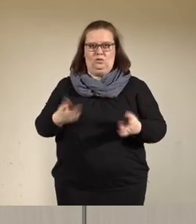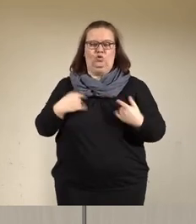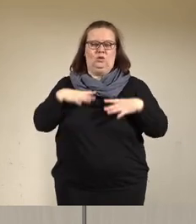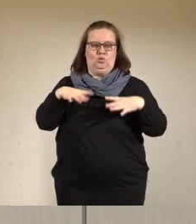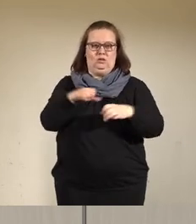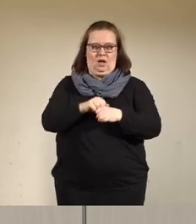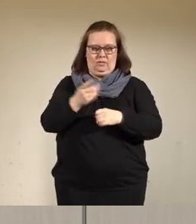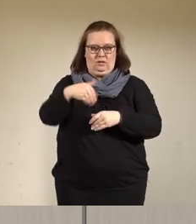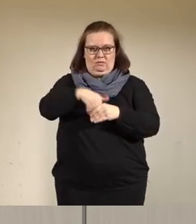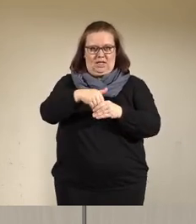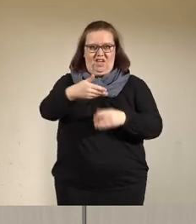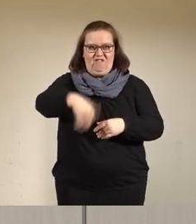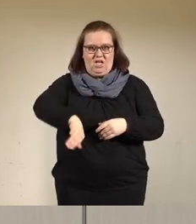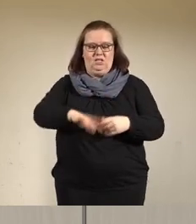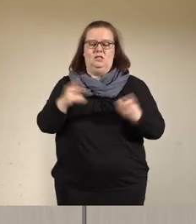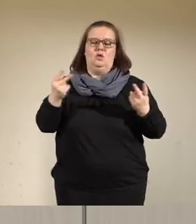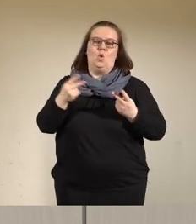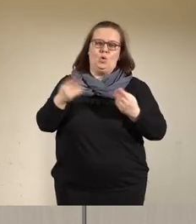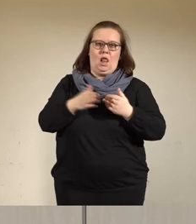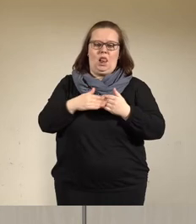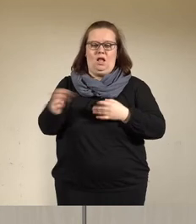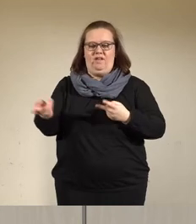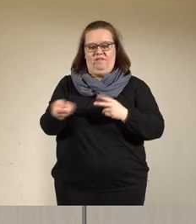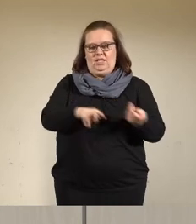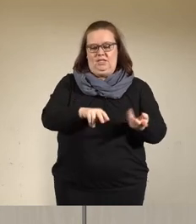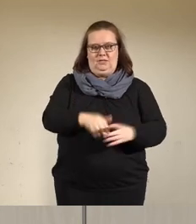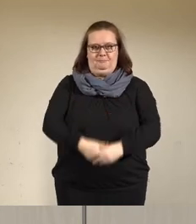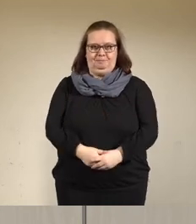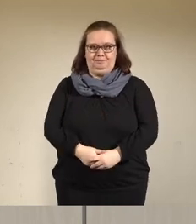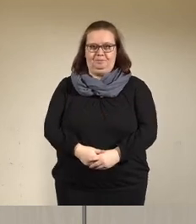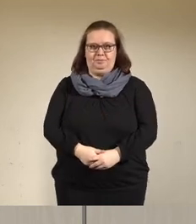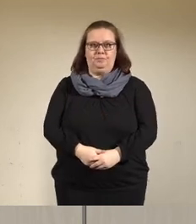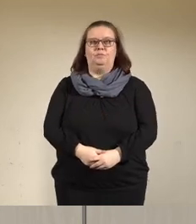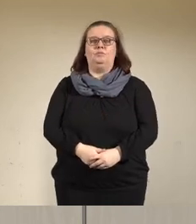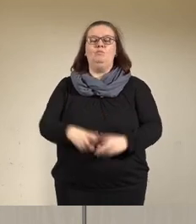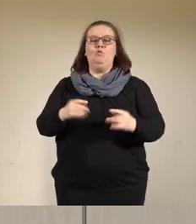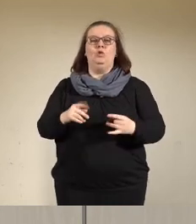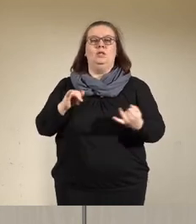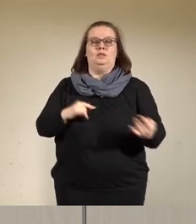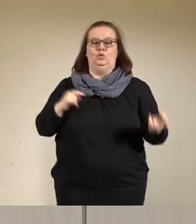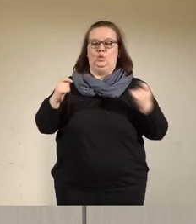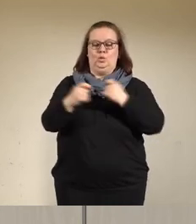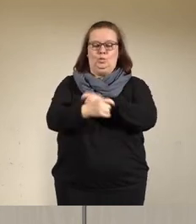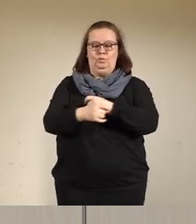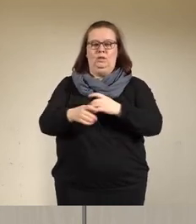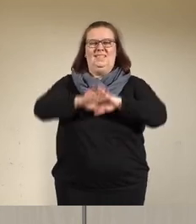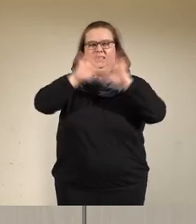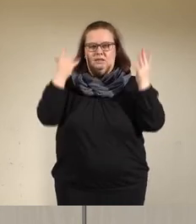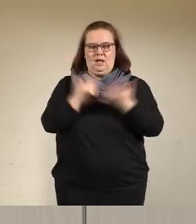Gesundheitsamt sind oder demnächst wechseln. Wir gehen dazu über, dass gesamte